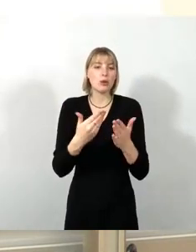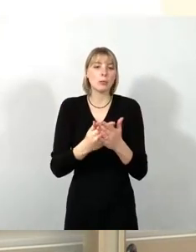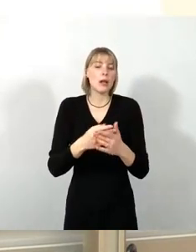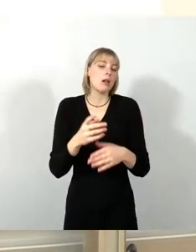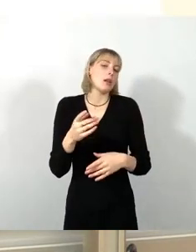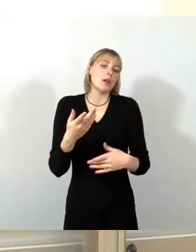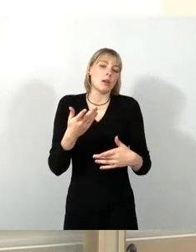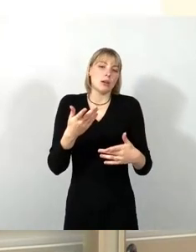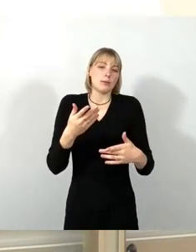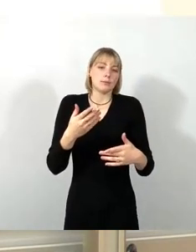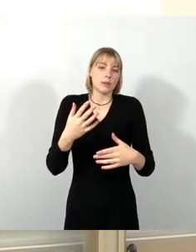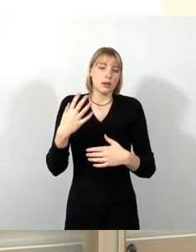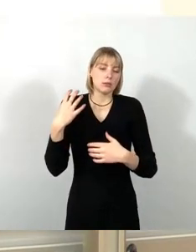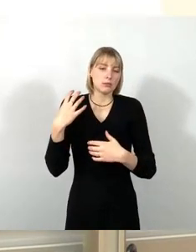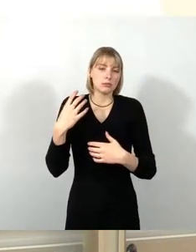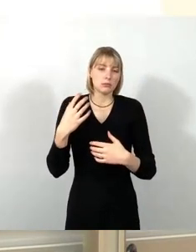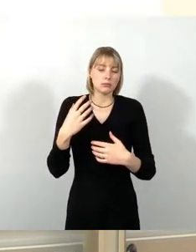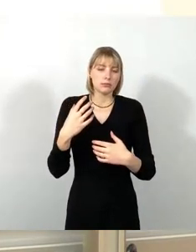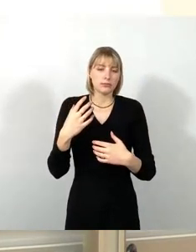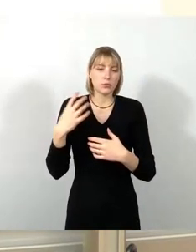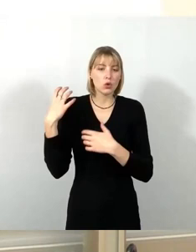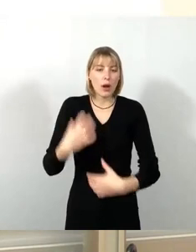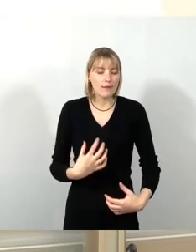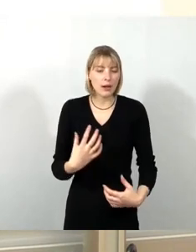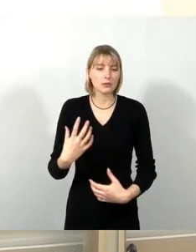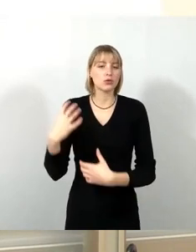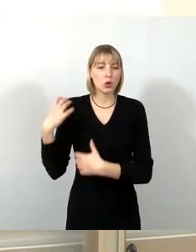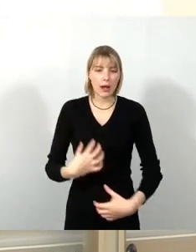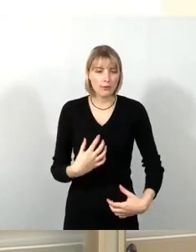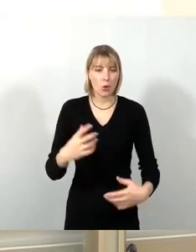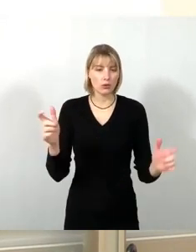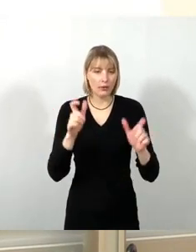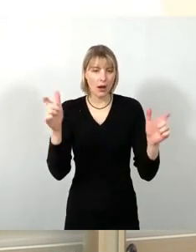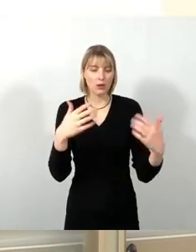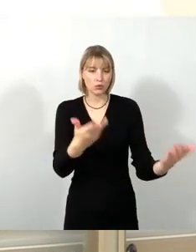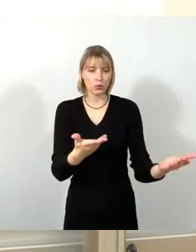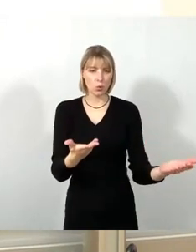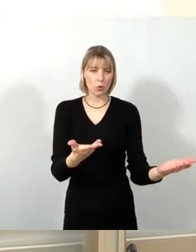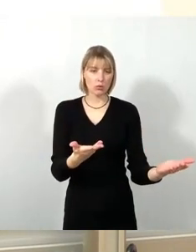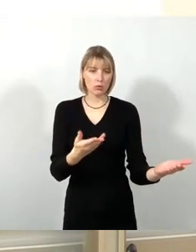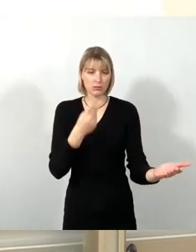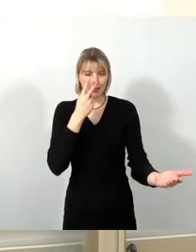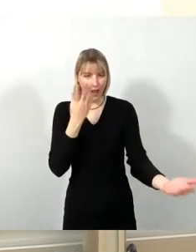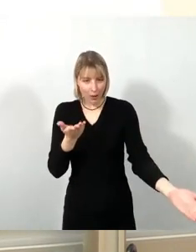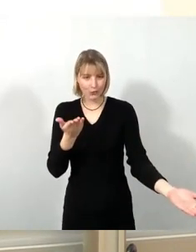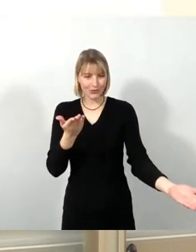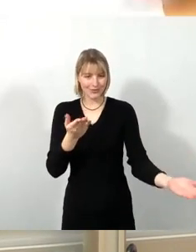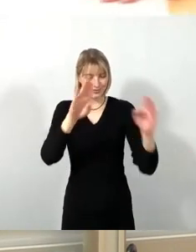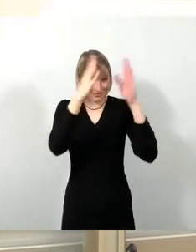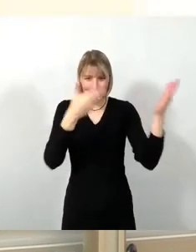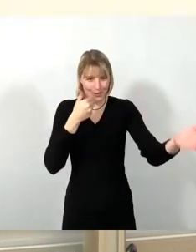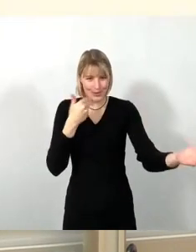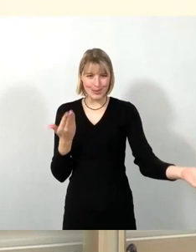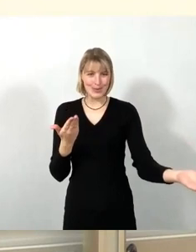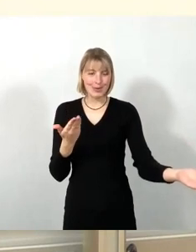Und wenn Sie da im Prinzip in irgendeiner Form Bedenken haben, dass das Geld im Prinzip verschwendet worden ist oder dass da für 110.000